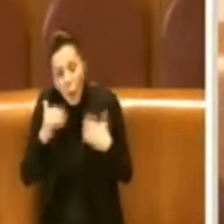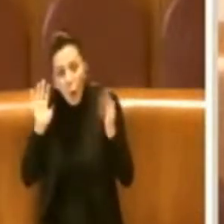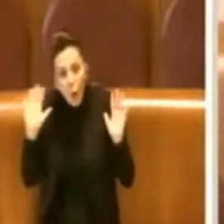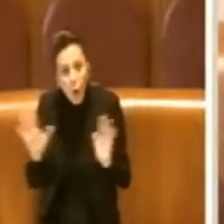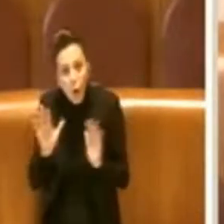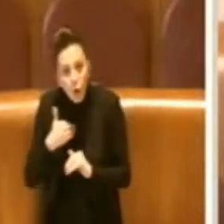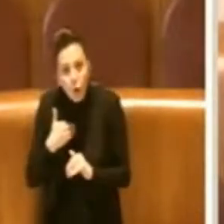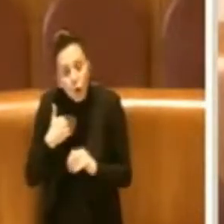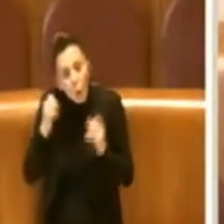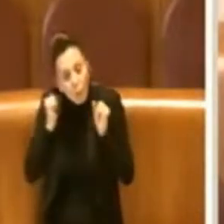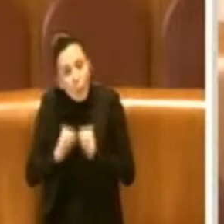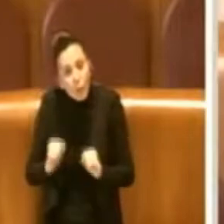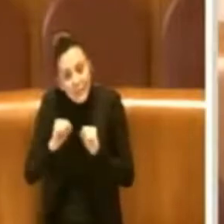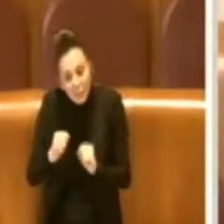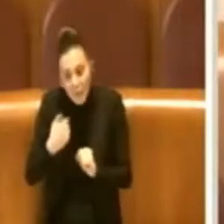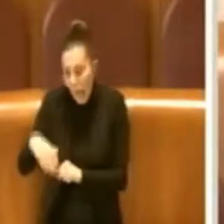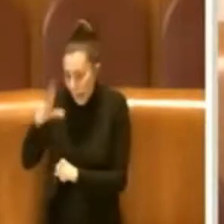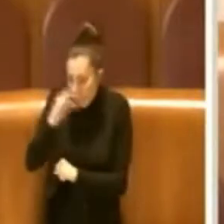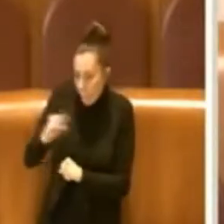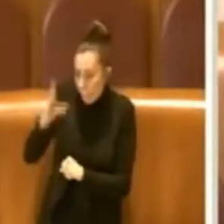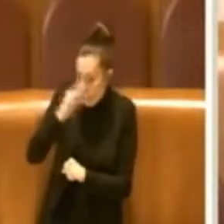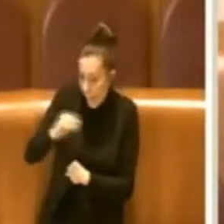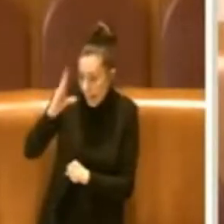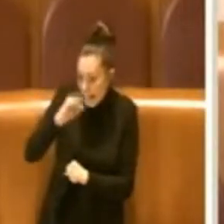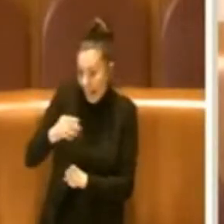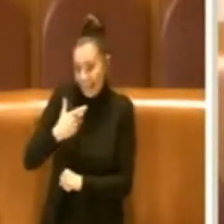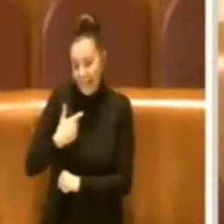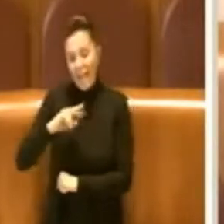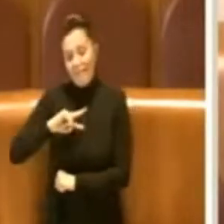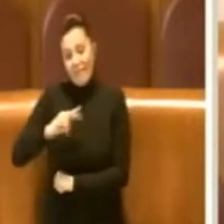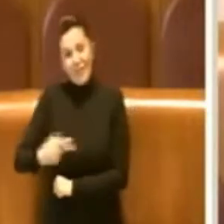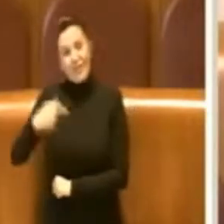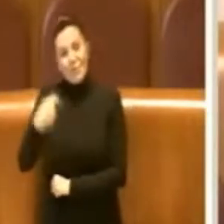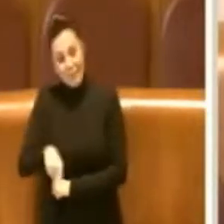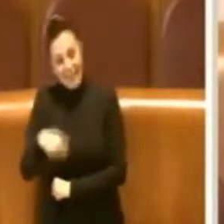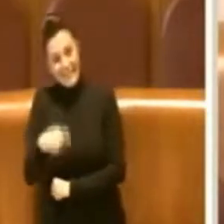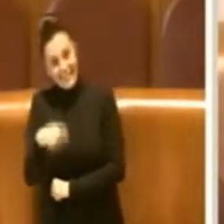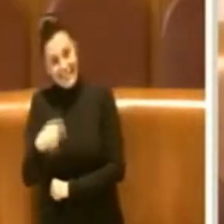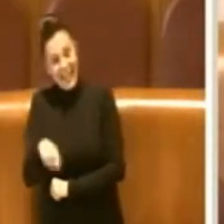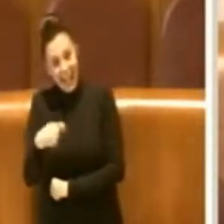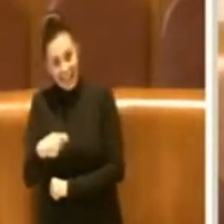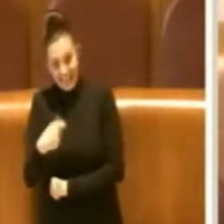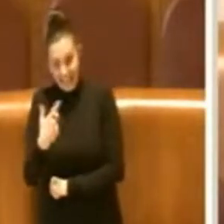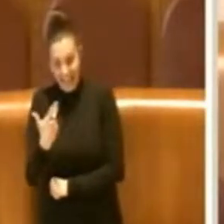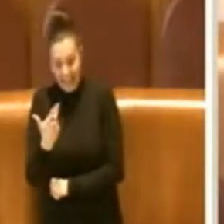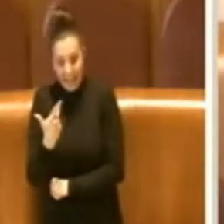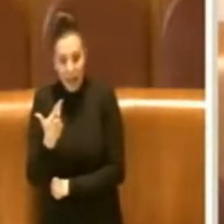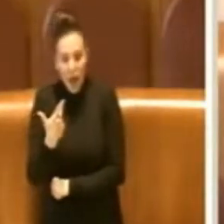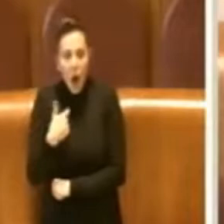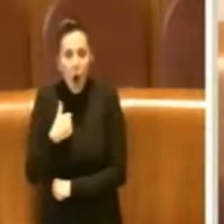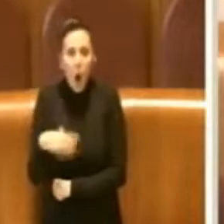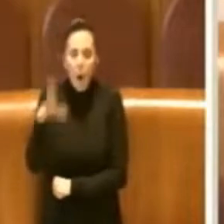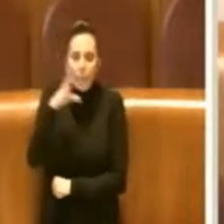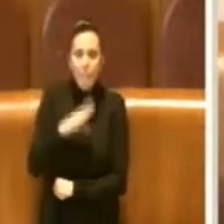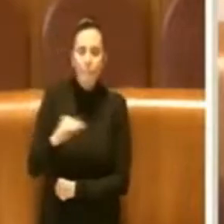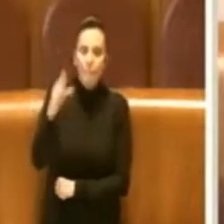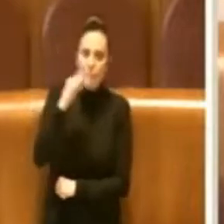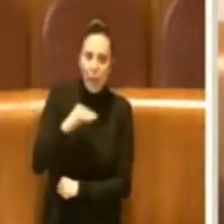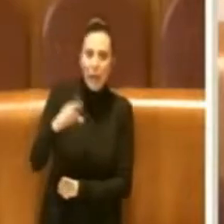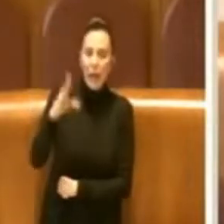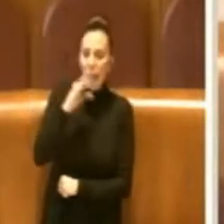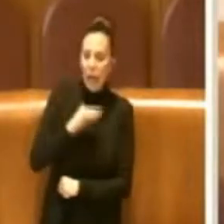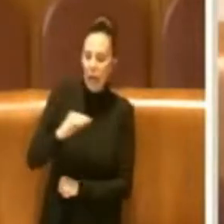avuto l'opportunità di imparare a fare il vicepresidente di Viaio facente funzioni, ho imparato anche a